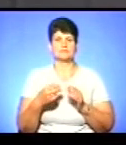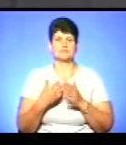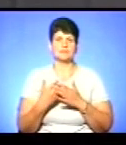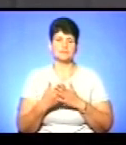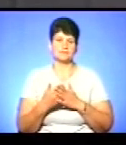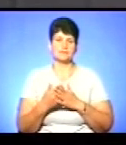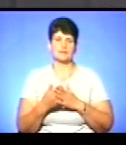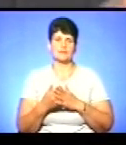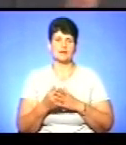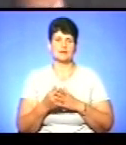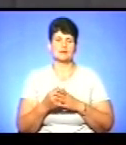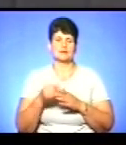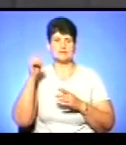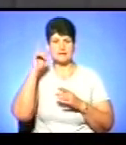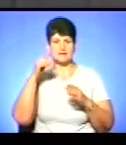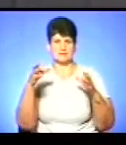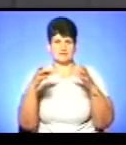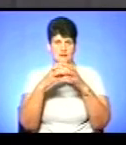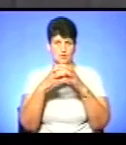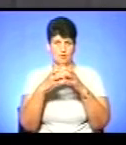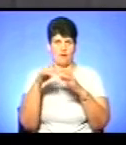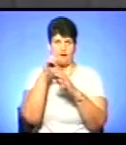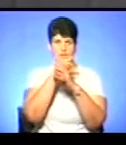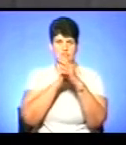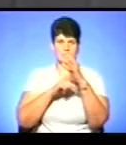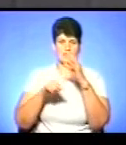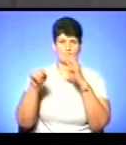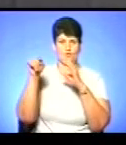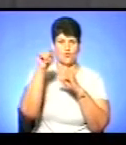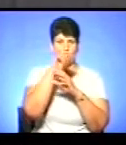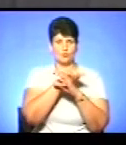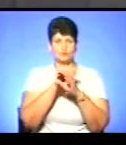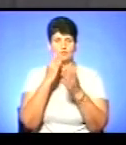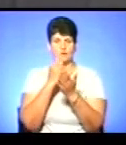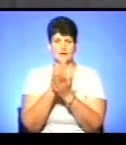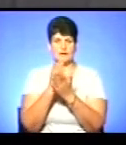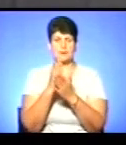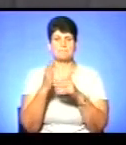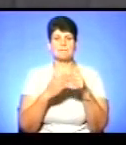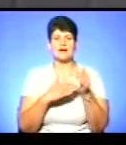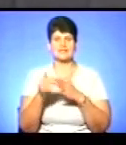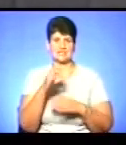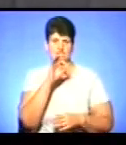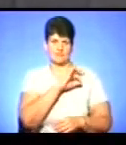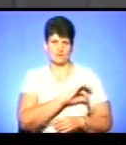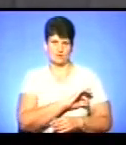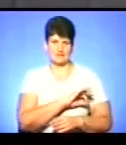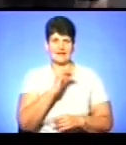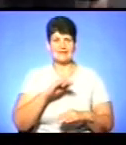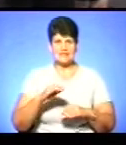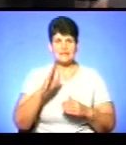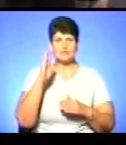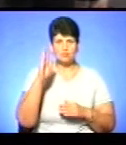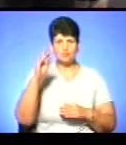знання – це ядро, і навколо якого, можемо такати, формується практичне засування. Діти будуть вміти